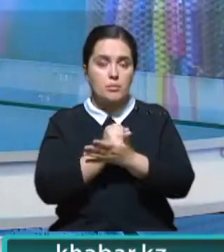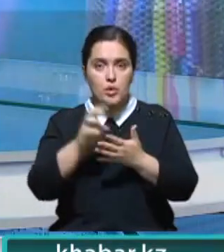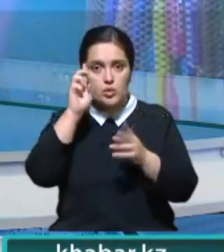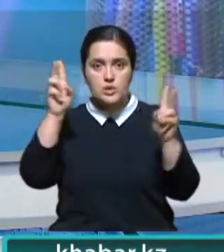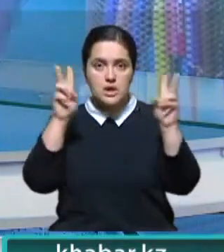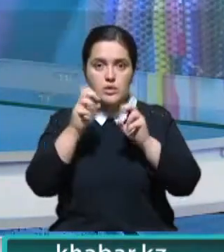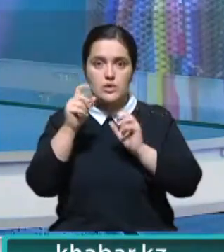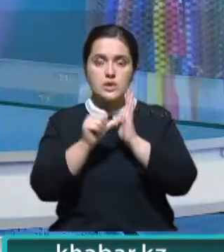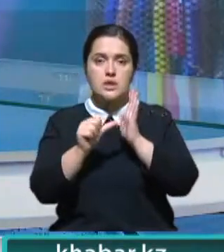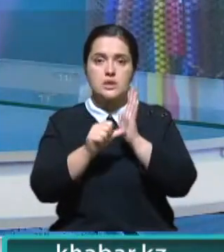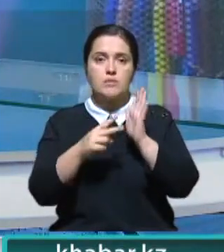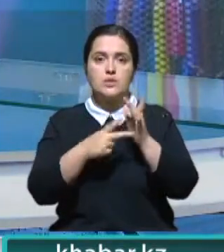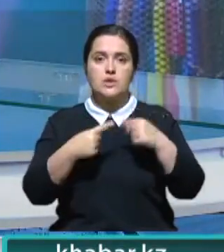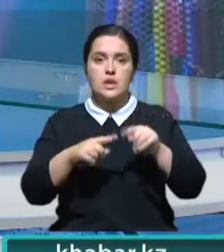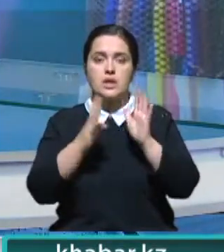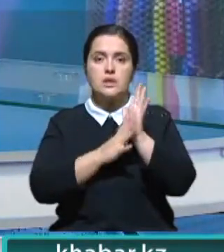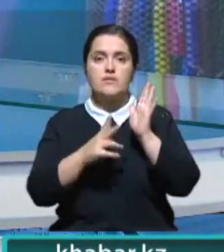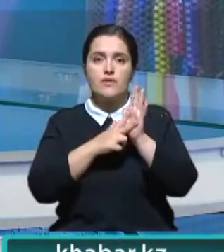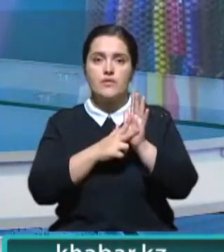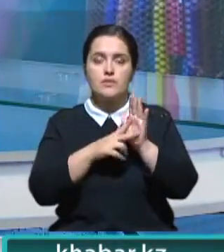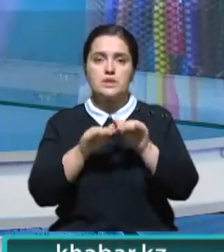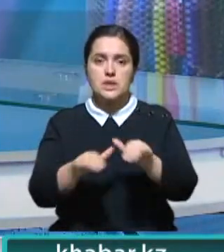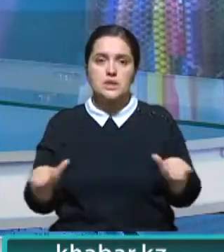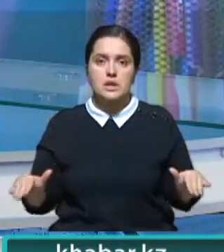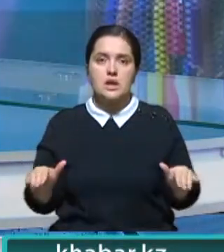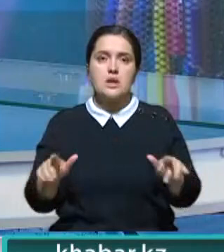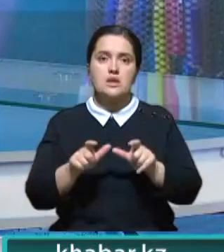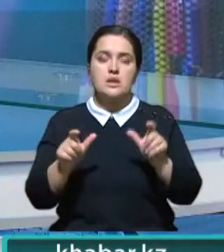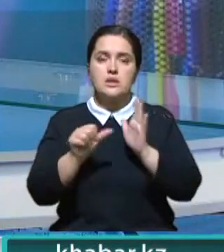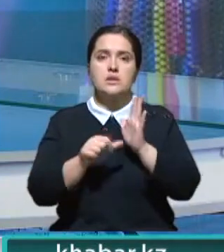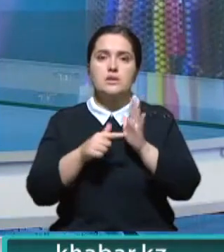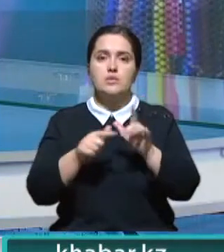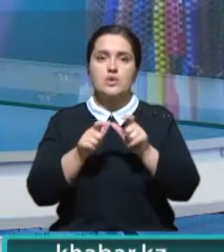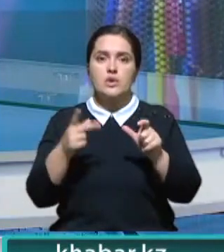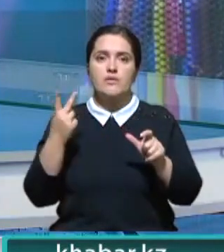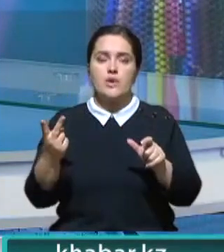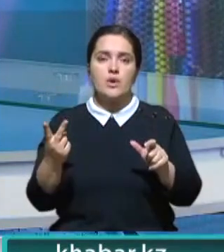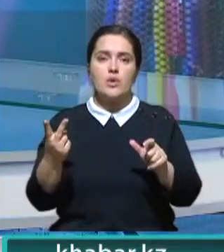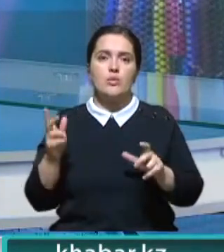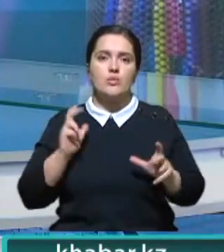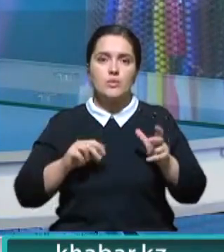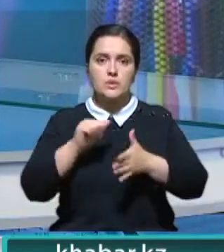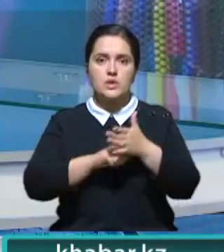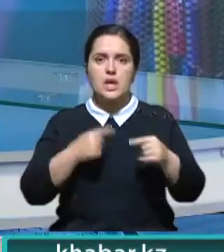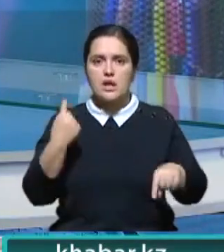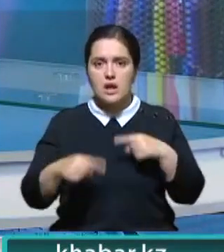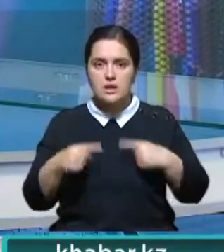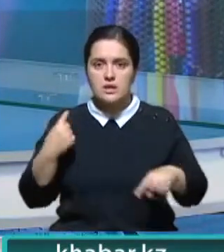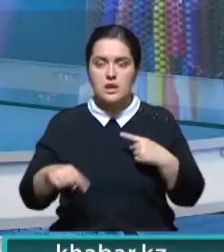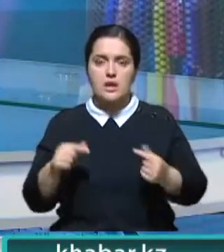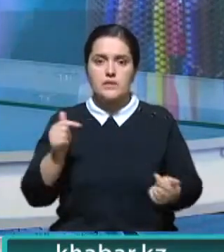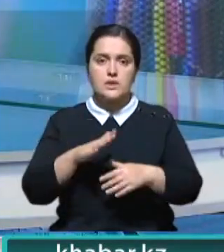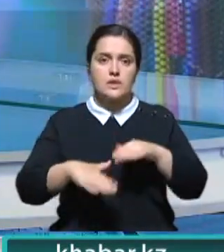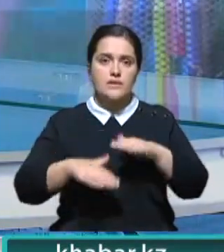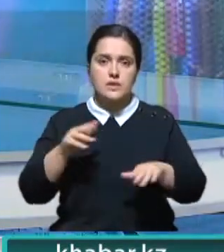госаттестацию 167 учреждений. Это 98 детских садов, 67 школ и 2 колледжа. Причины разные. От